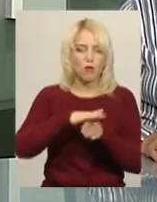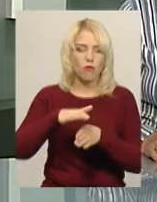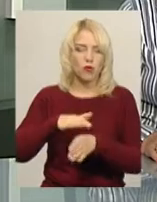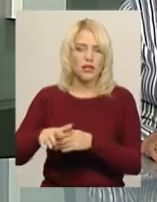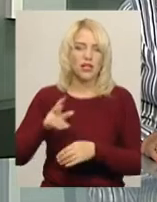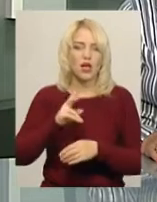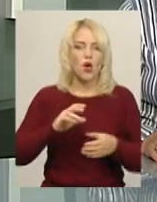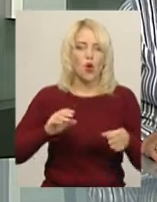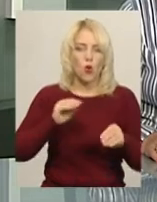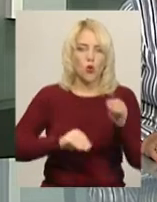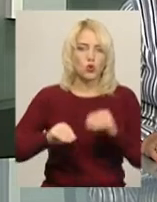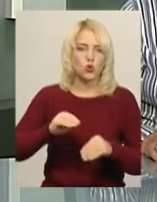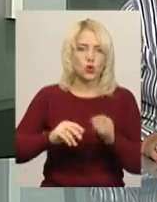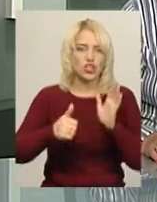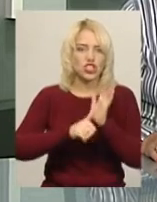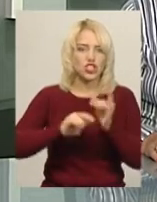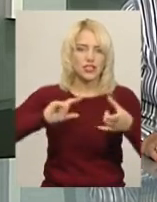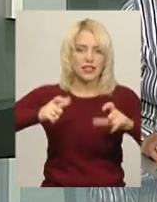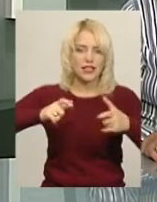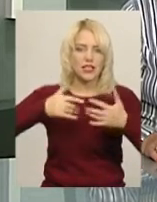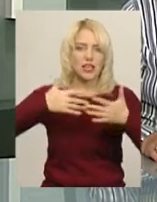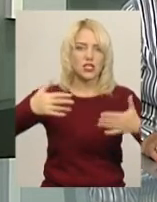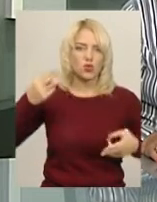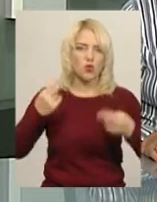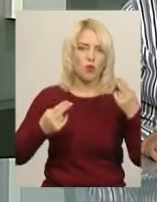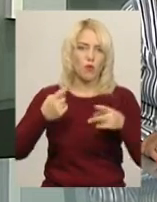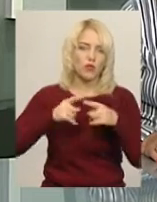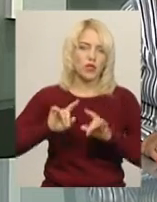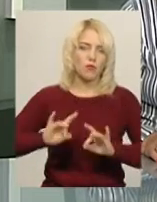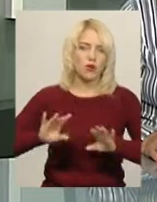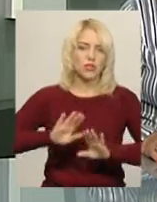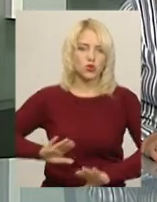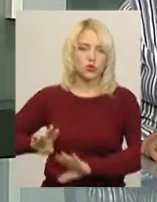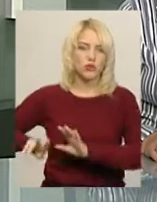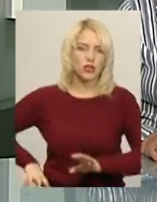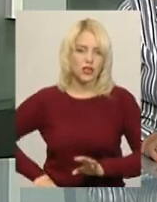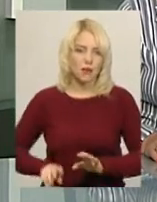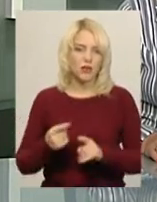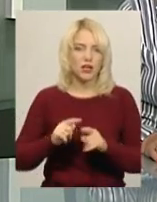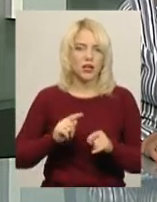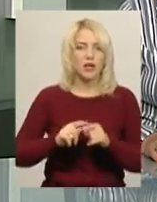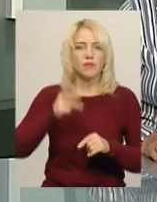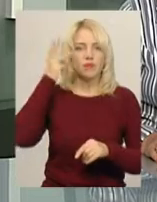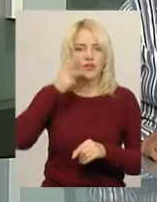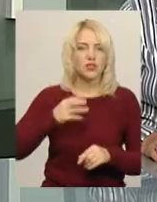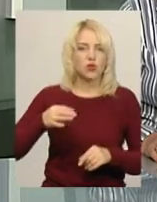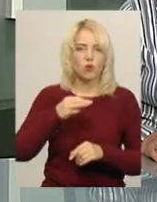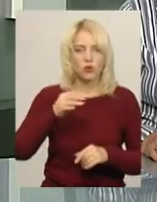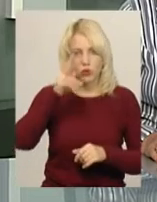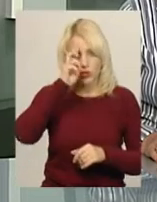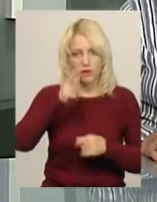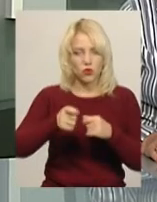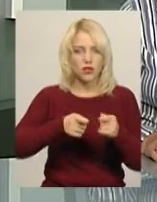конструкторами вигляді шести цеглин різного кольору Про це повідомила заступник директора Департаменту освіти і науки Хмельницької обласної державної